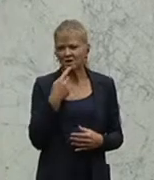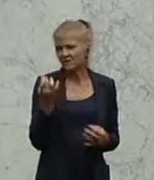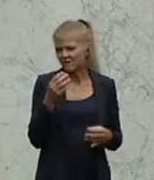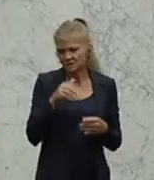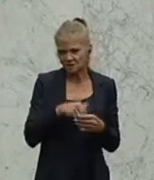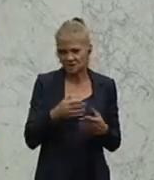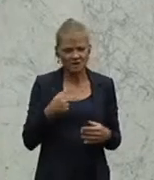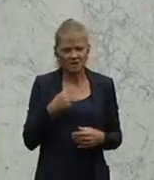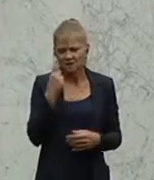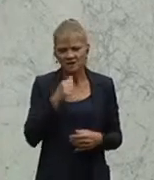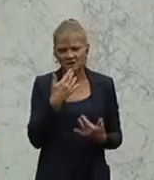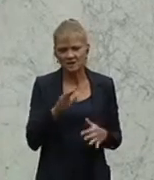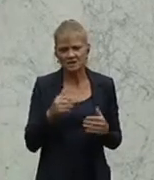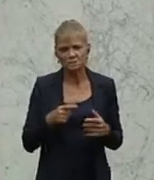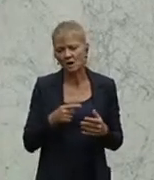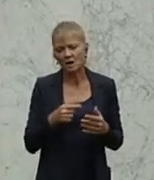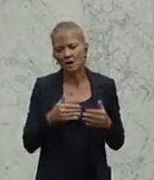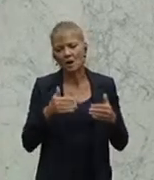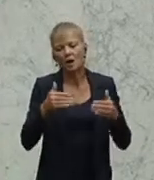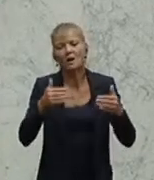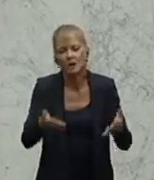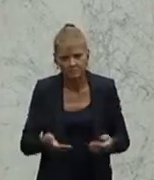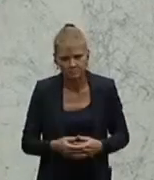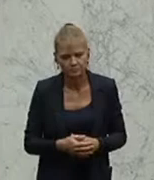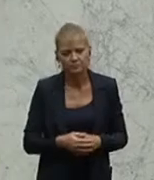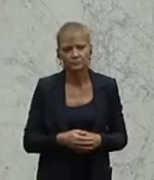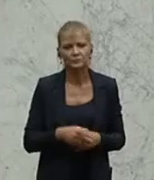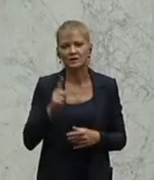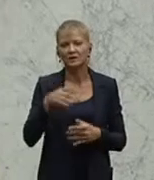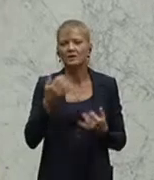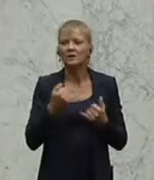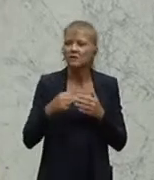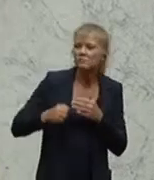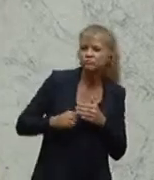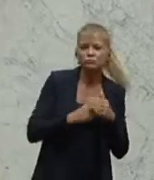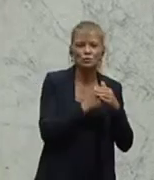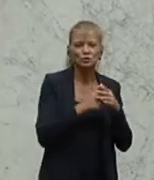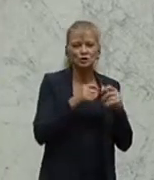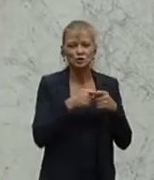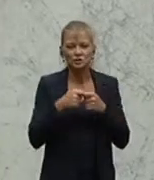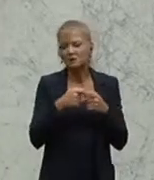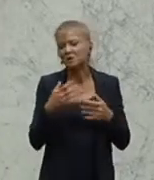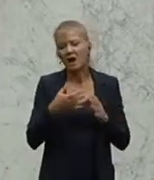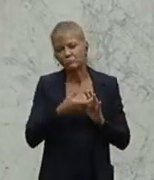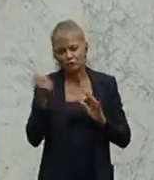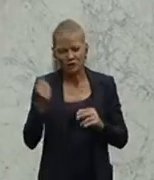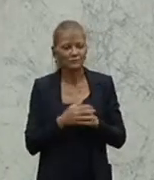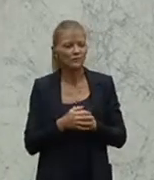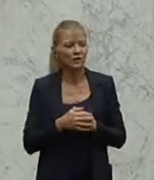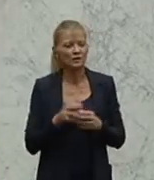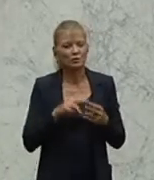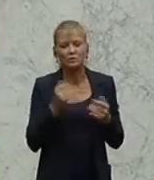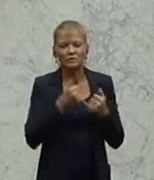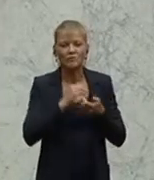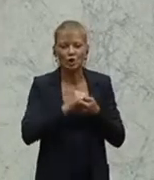um was es geht. Ich will das gar nicht mehr lange hinausziehen. Proporz abschaffen, das ist auch unsere Linie vom Team Stronach. Ganz klare Sache,